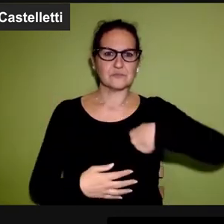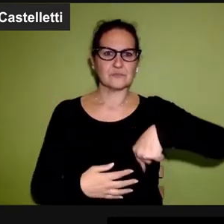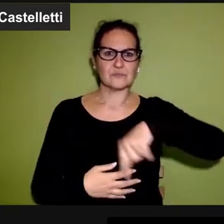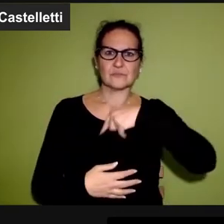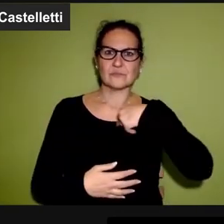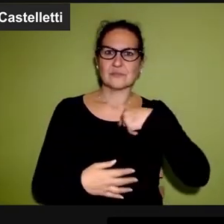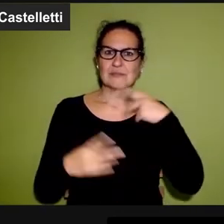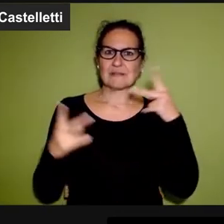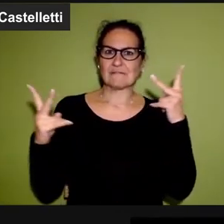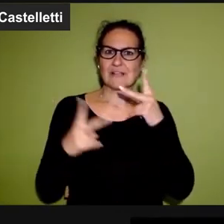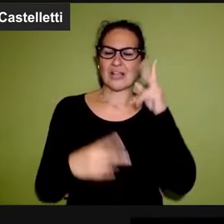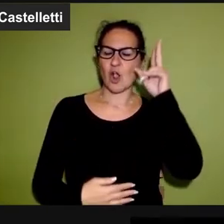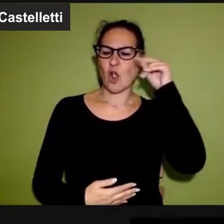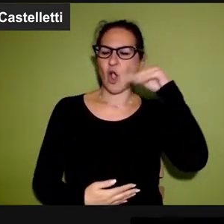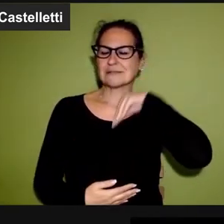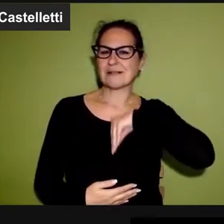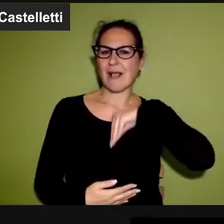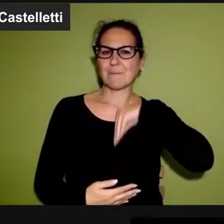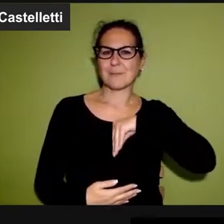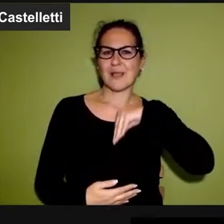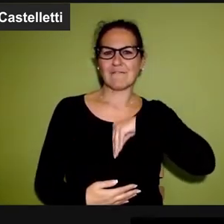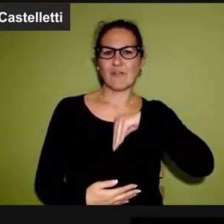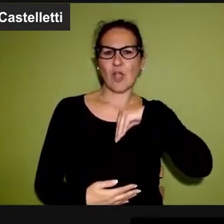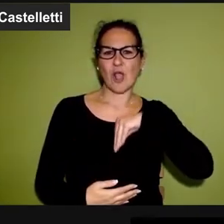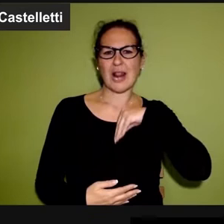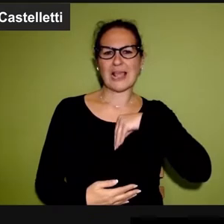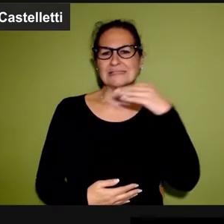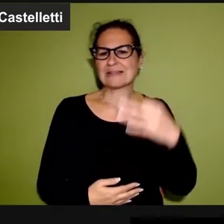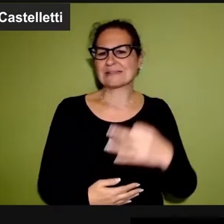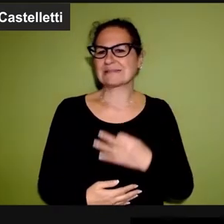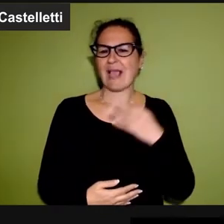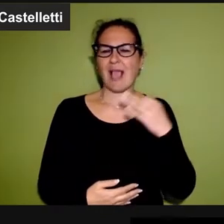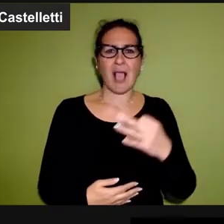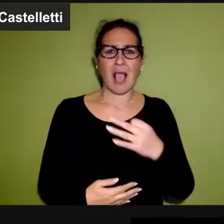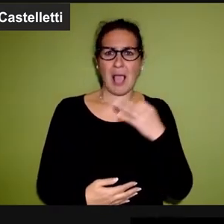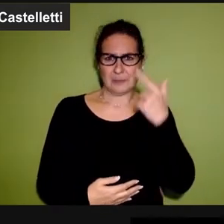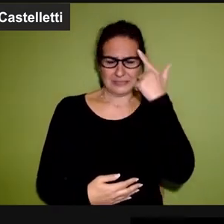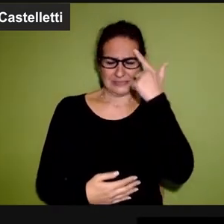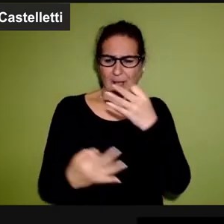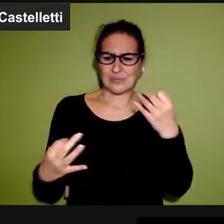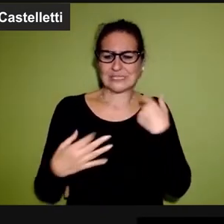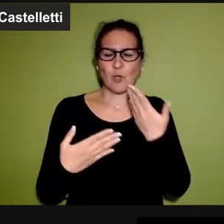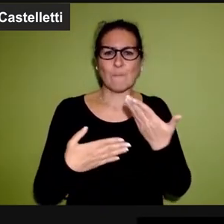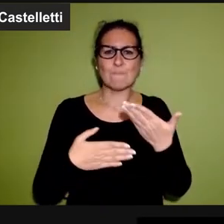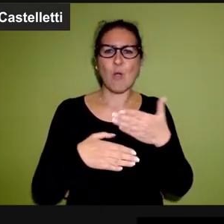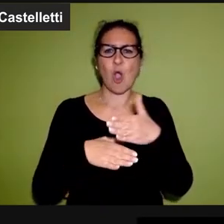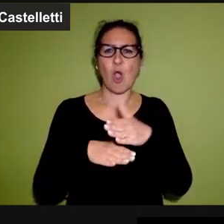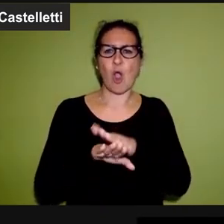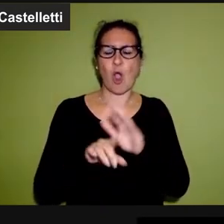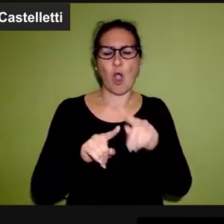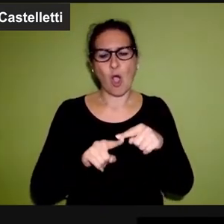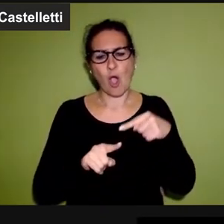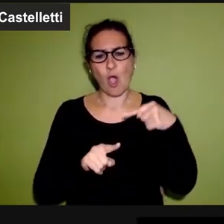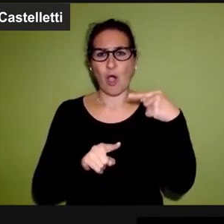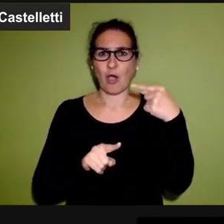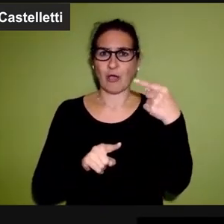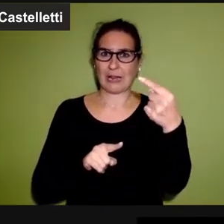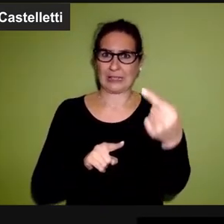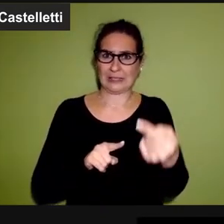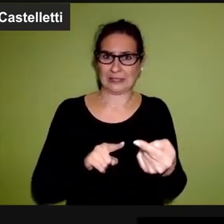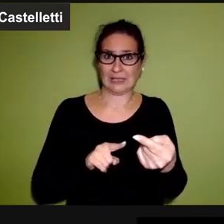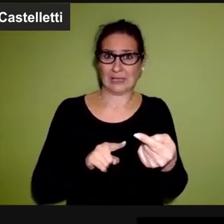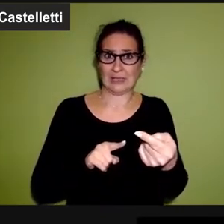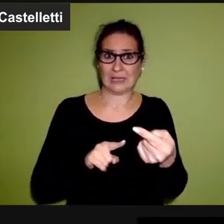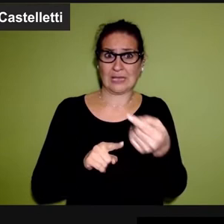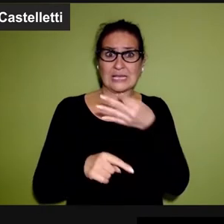abbiamo costante consapevolezza della morte che ci aspetta, faremo di